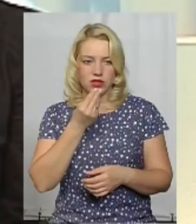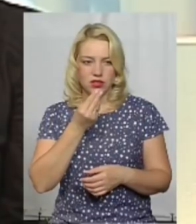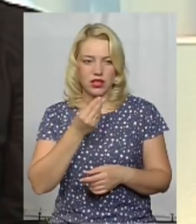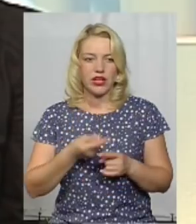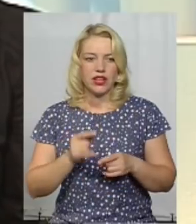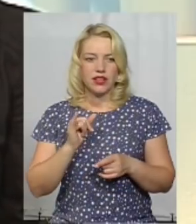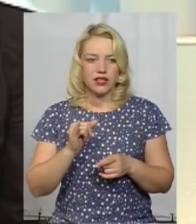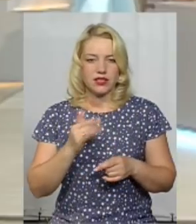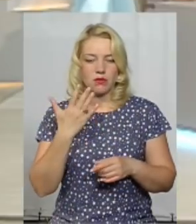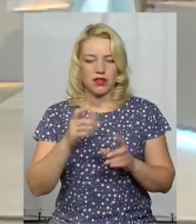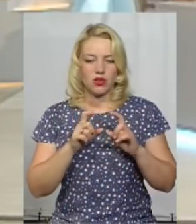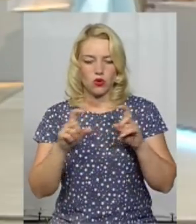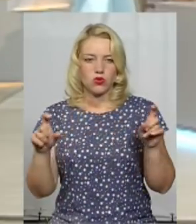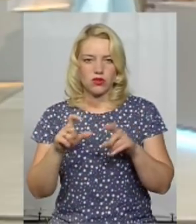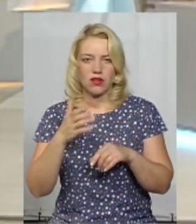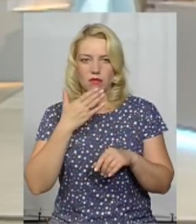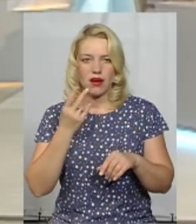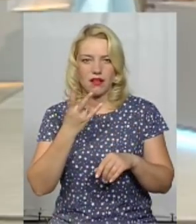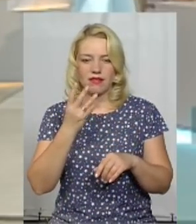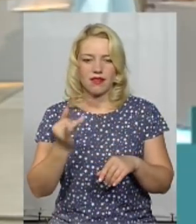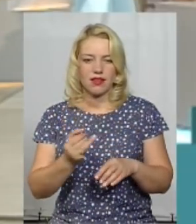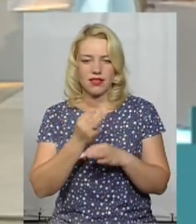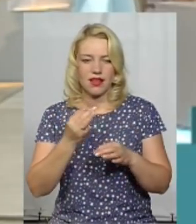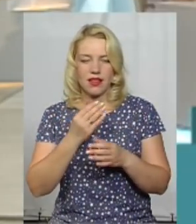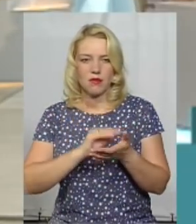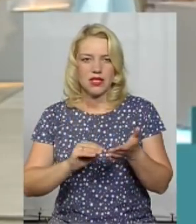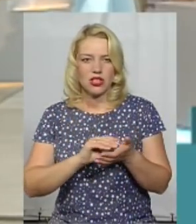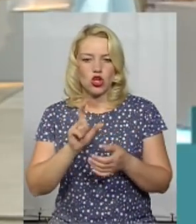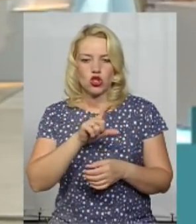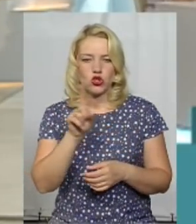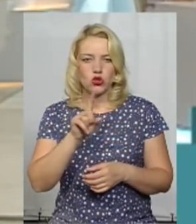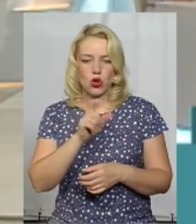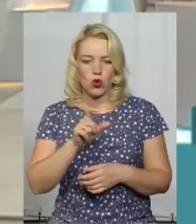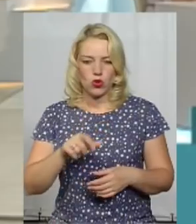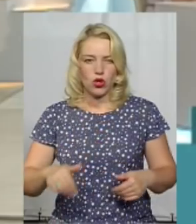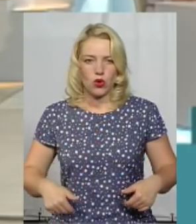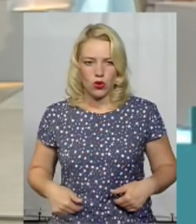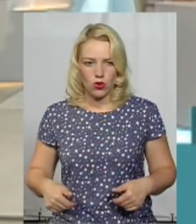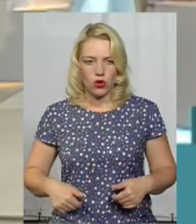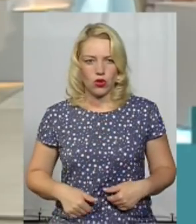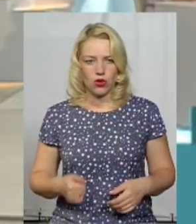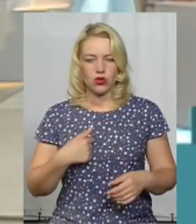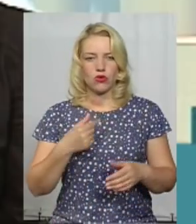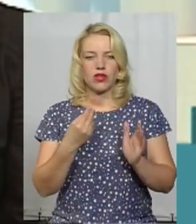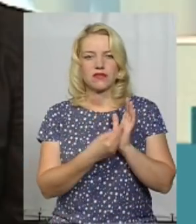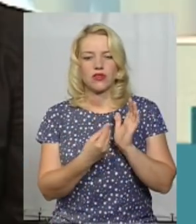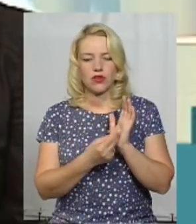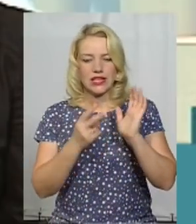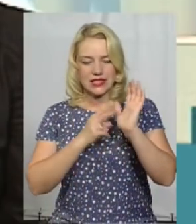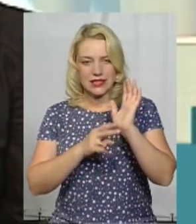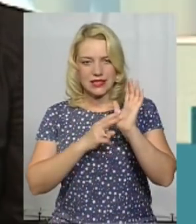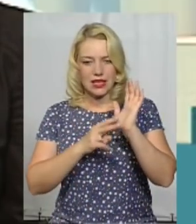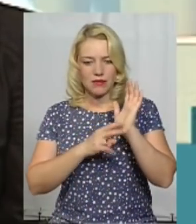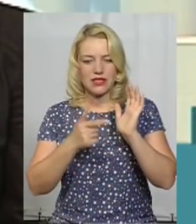Замітьте, із п'яти установ нікде не написано, що люди голодні. При тому, що фінансування в день у нас 70 гривень, 82